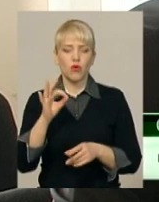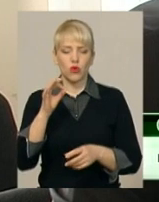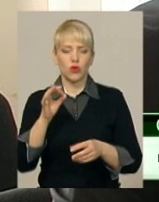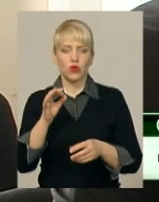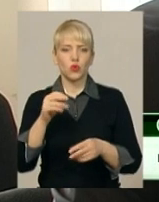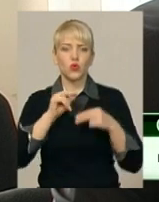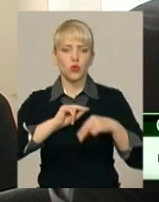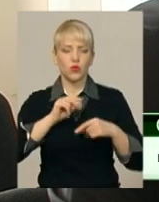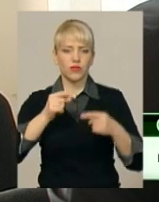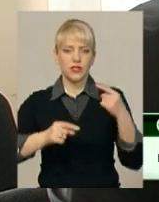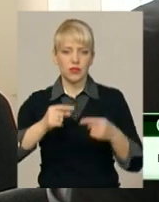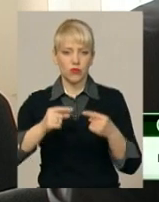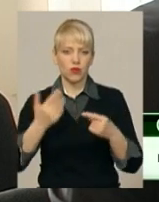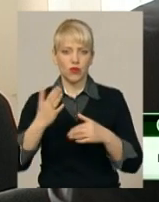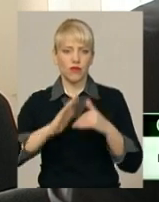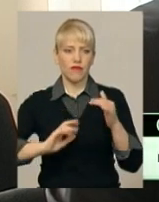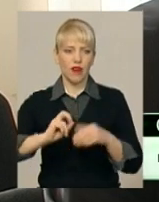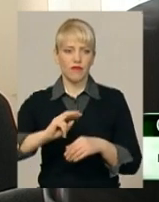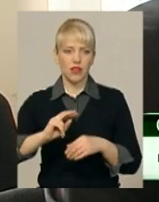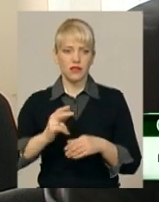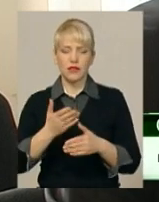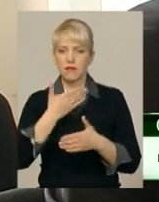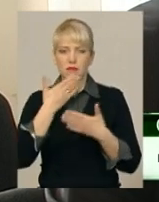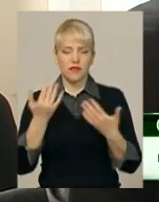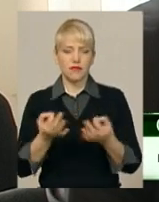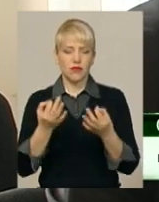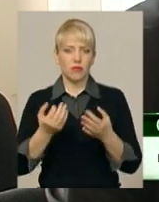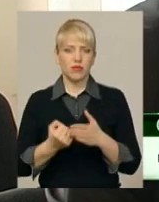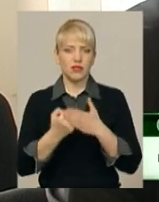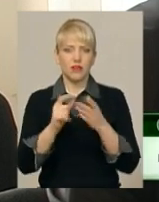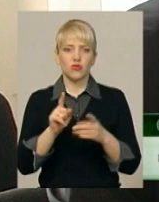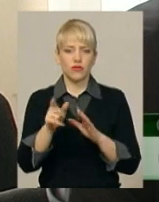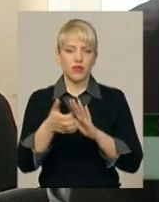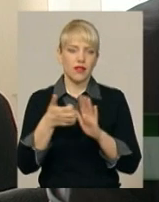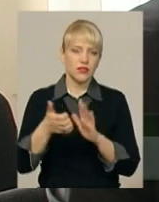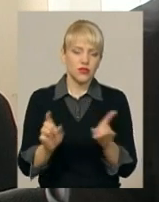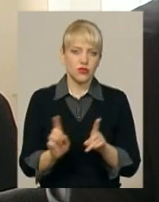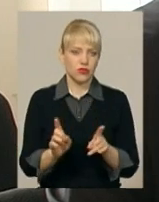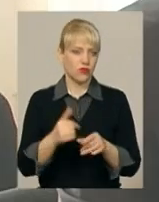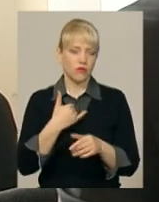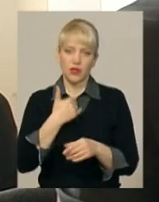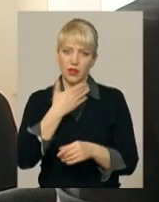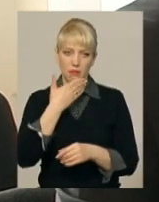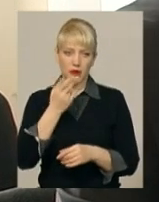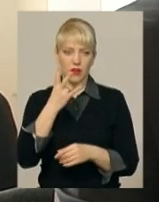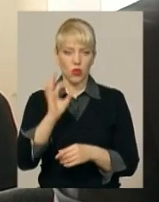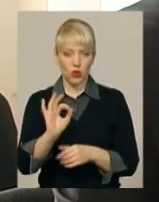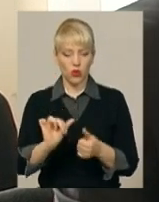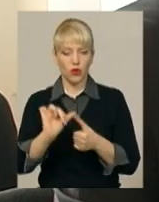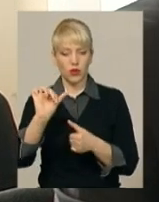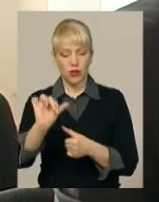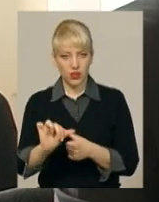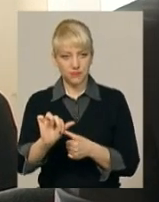кваліфікацію ніякої підстави говорити, що вона якась недостатня, чи в мене немає. Але крім